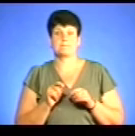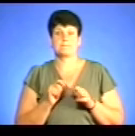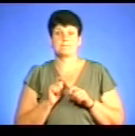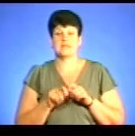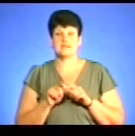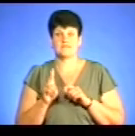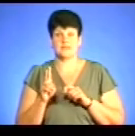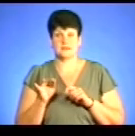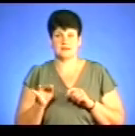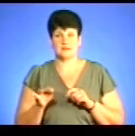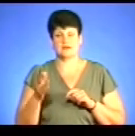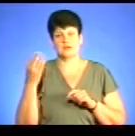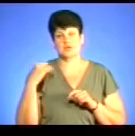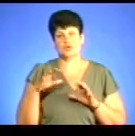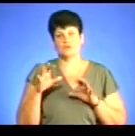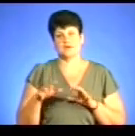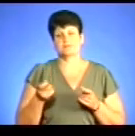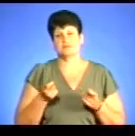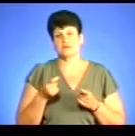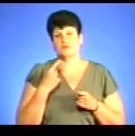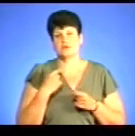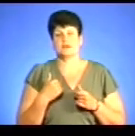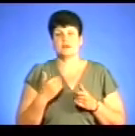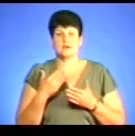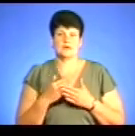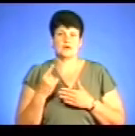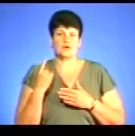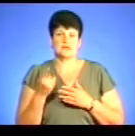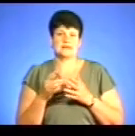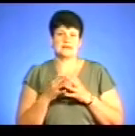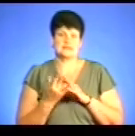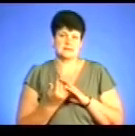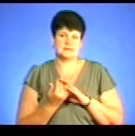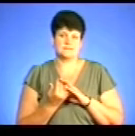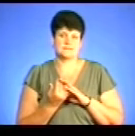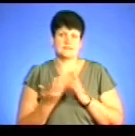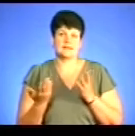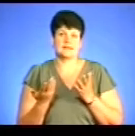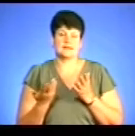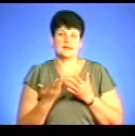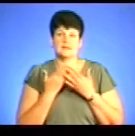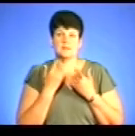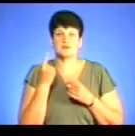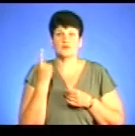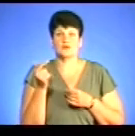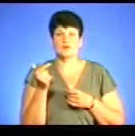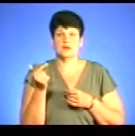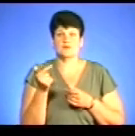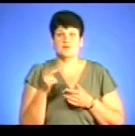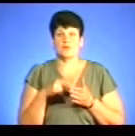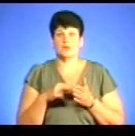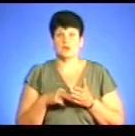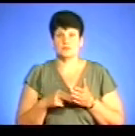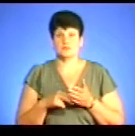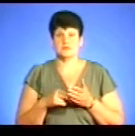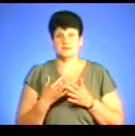пригадую на одній з колеги, голова адміністрації зазначив, що уявіть собі є одне із сіл, населений пункт, де не надійшло жодного гривні акцизного податку. Це,